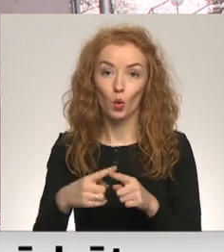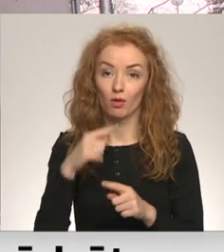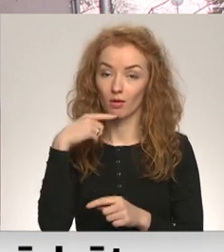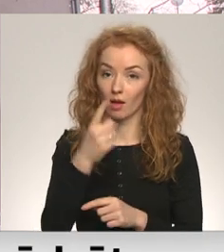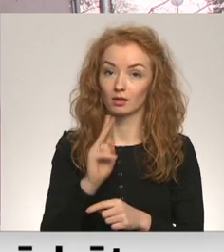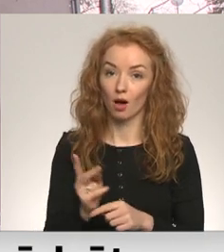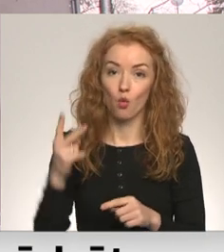visticamāk pārsūdzēs.